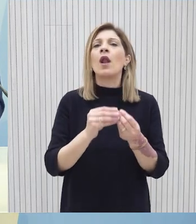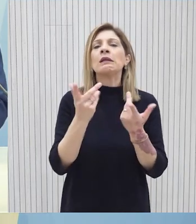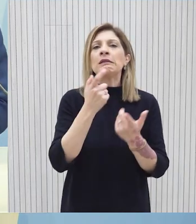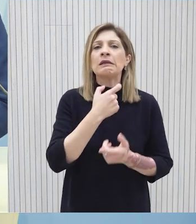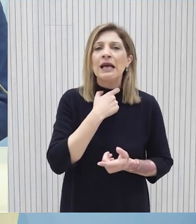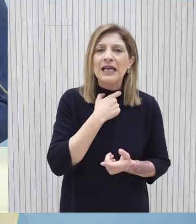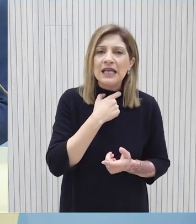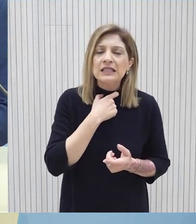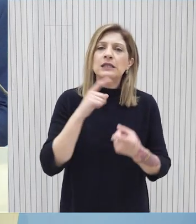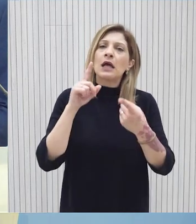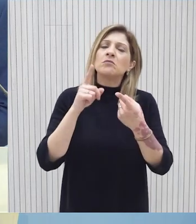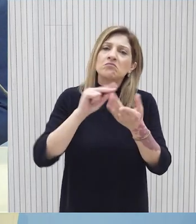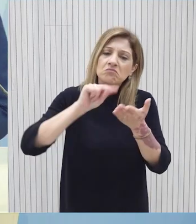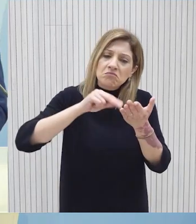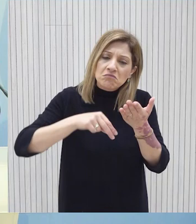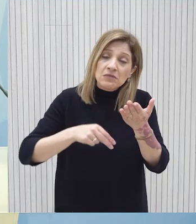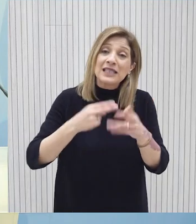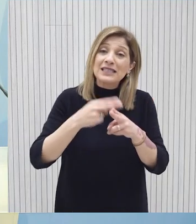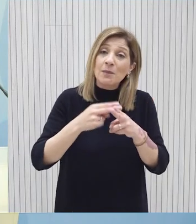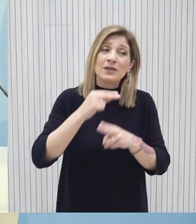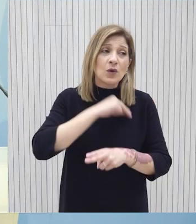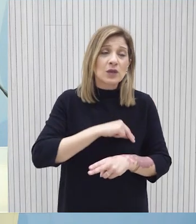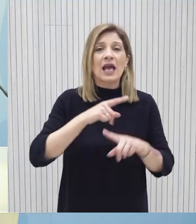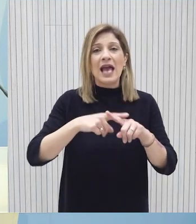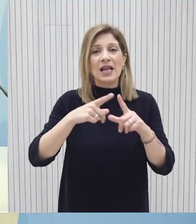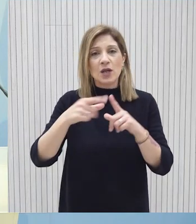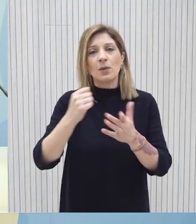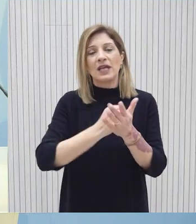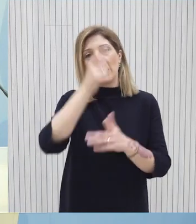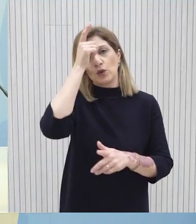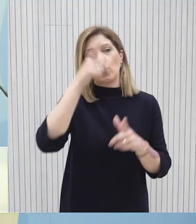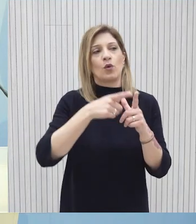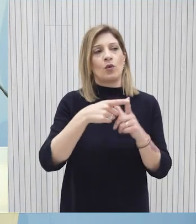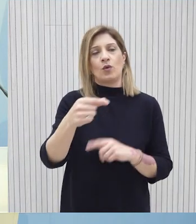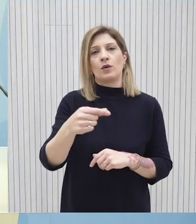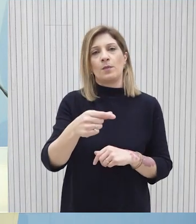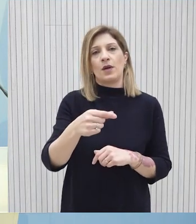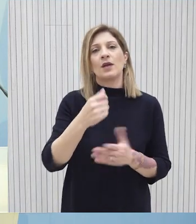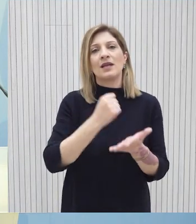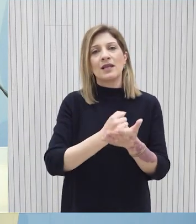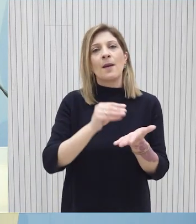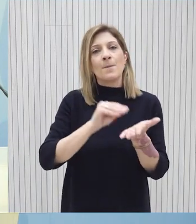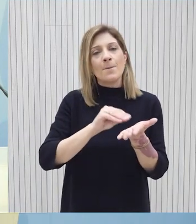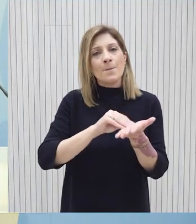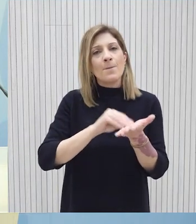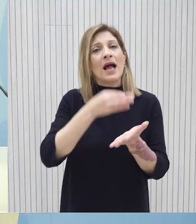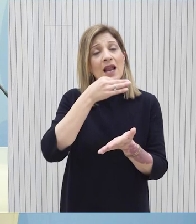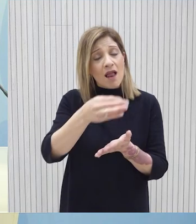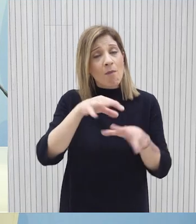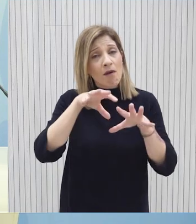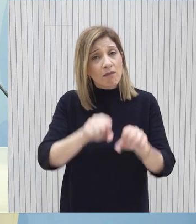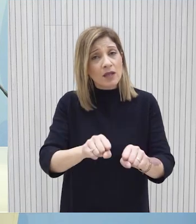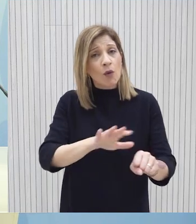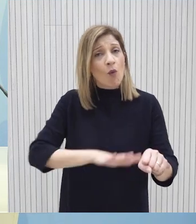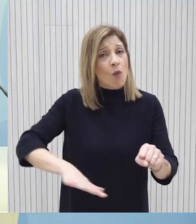της συναντήληψης είναι προς όφελος και των Ελληνοκυπρίων και των τουρκοκυπρίων συμπατριωτών μας και καλούμε για άλλη μια φορά το κατοκικό